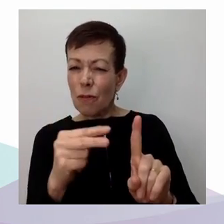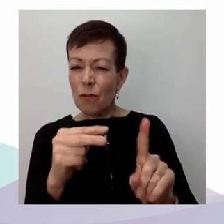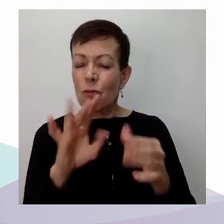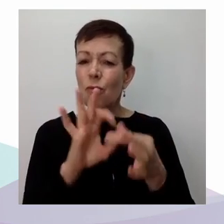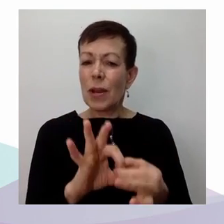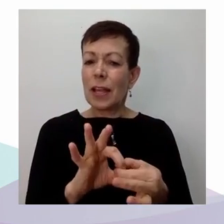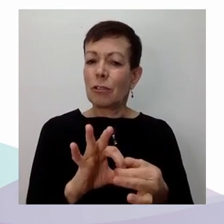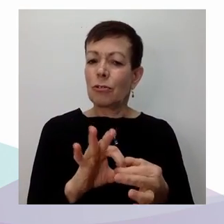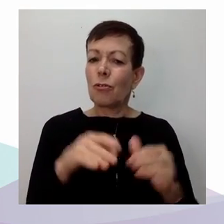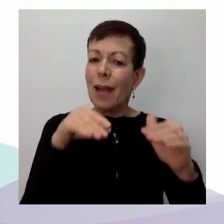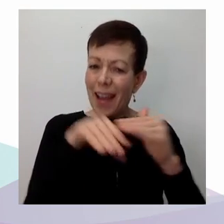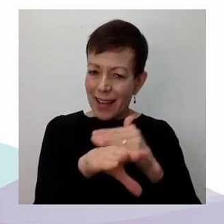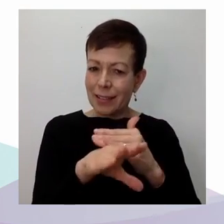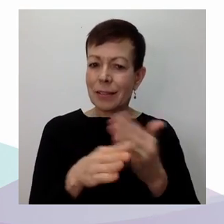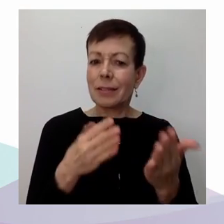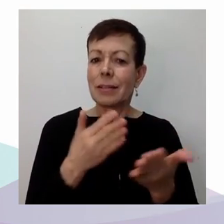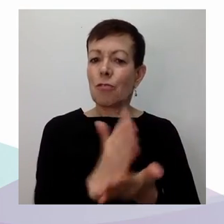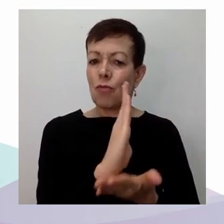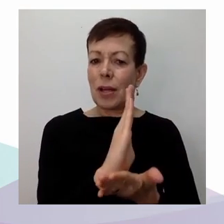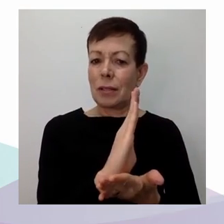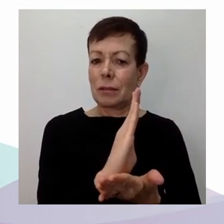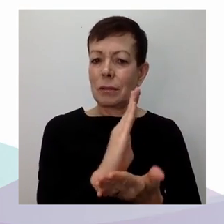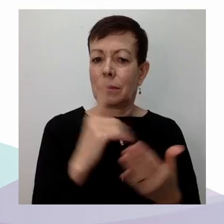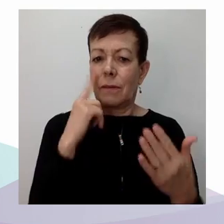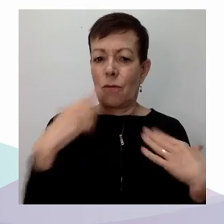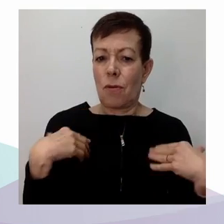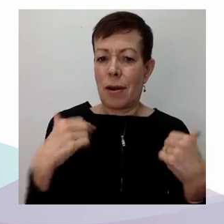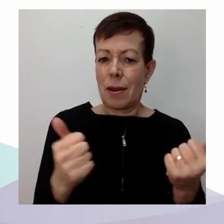sûr, puisque j'ai fait ma thèse sur ce sujet.